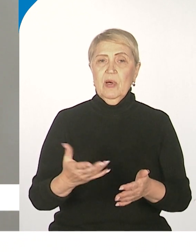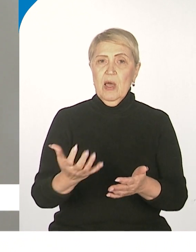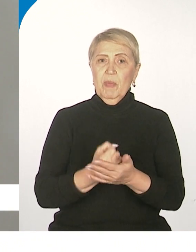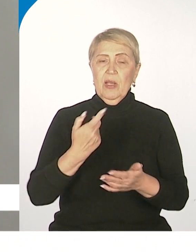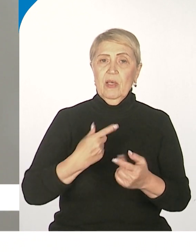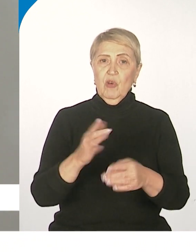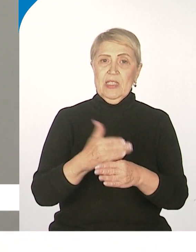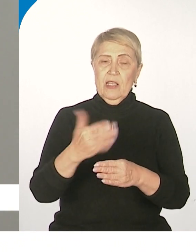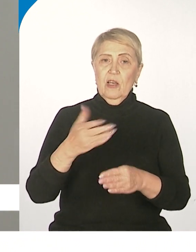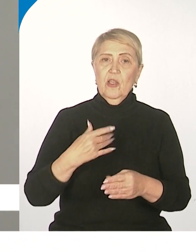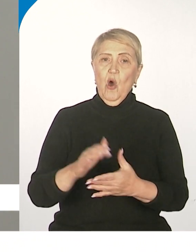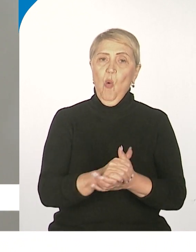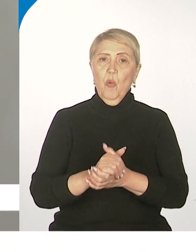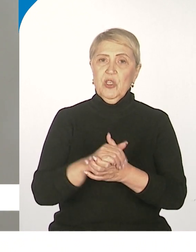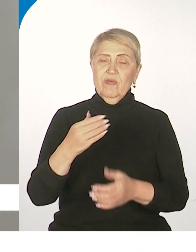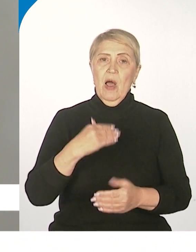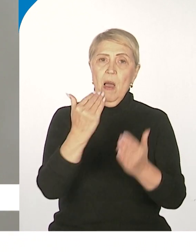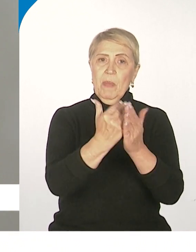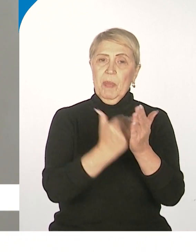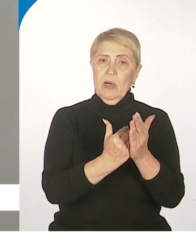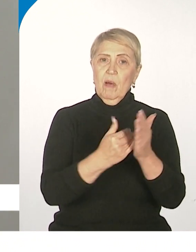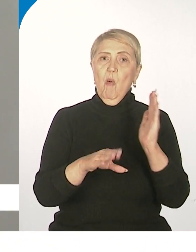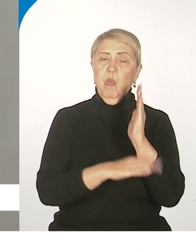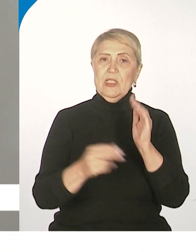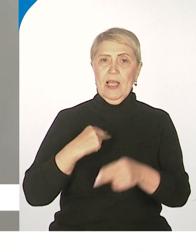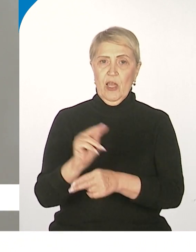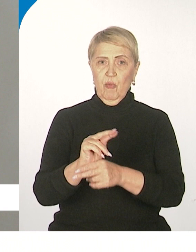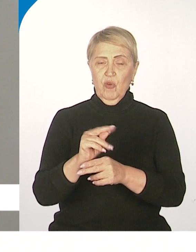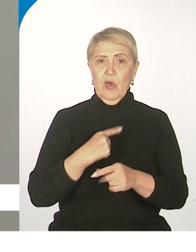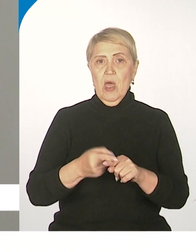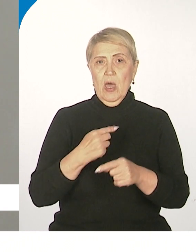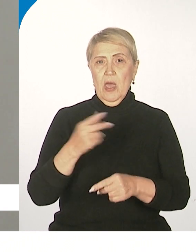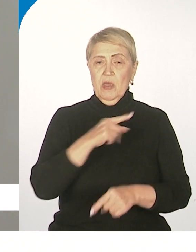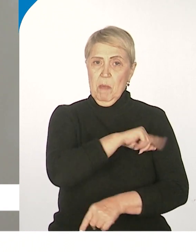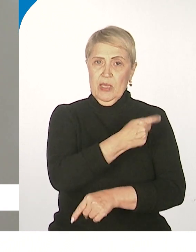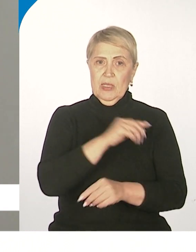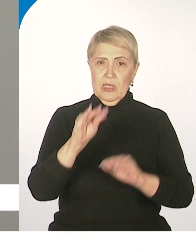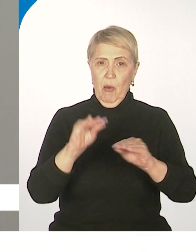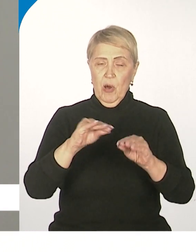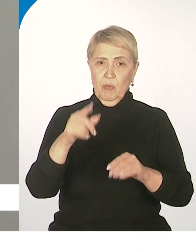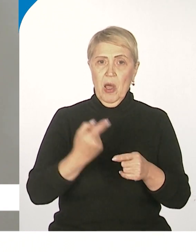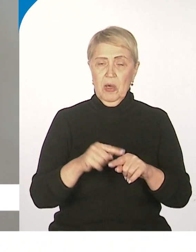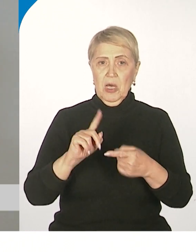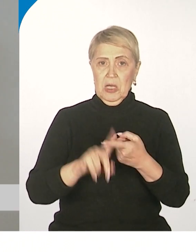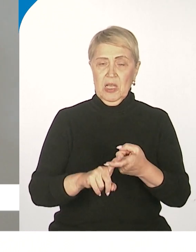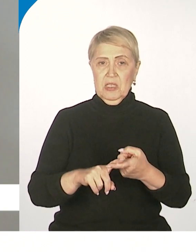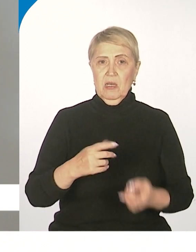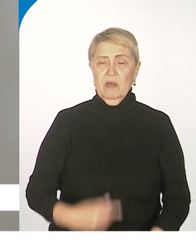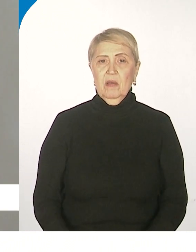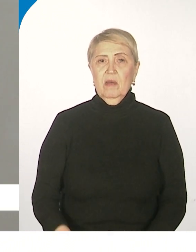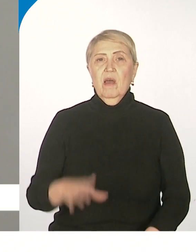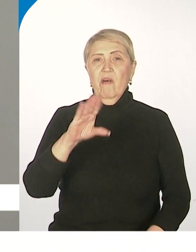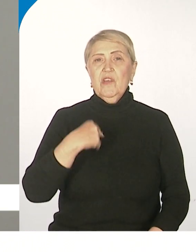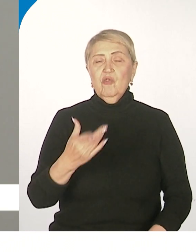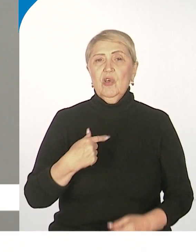общества программы по оснащению отделений после ремонта. В том числе вот этим медицинским оборудованием. Это касается пульсоксиметров, приборы для